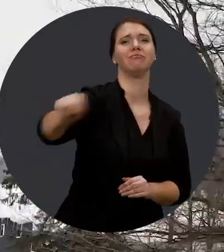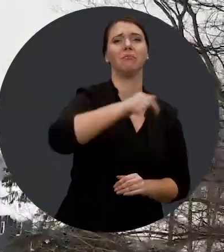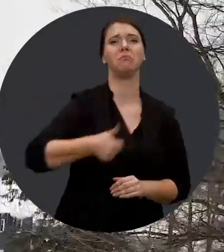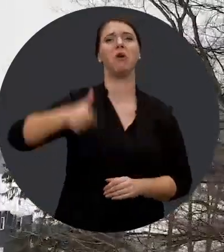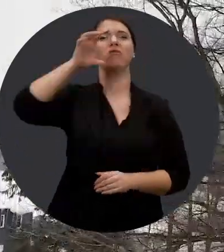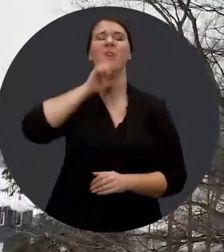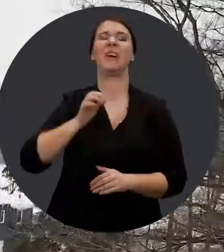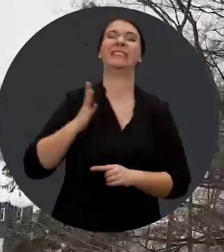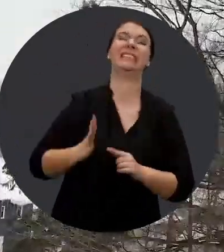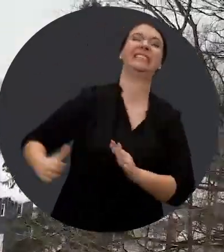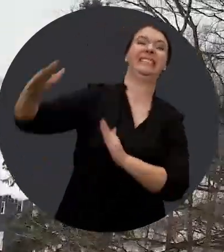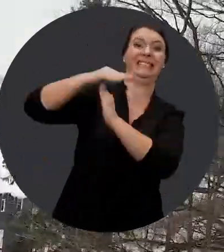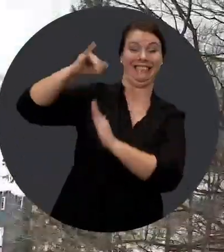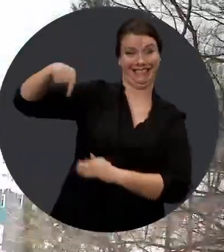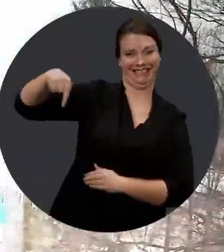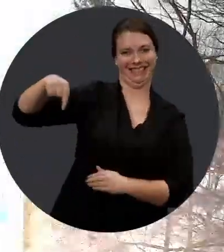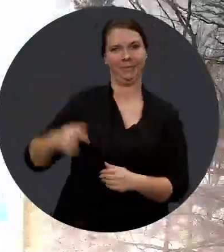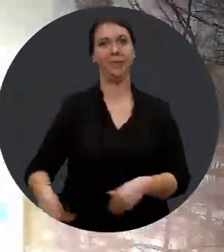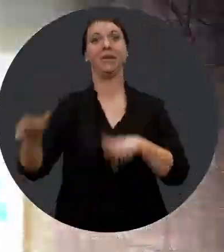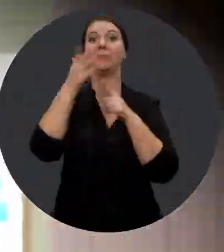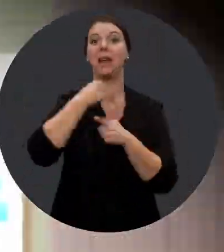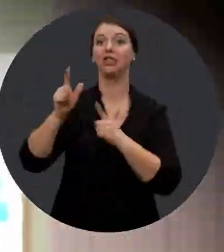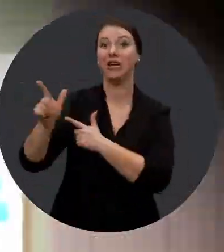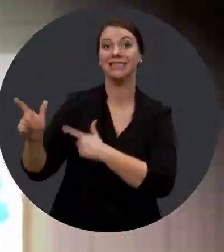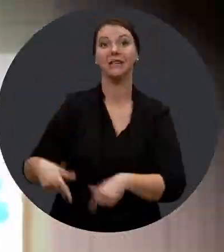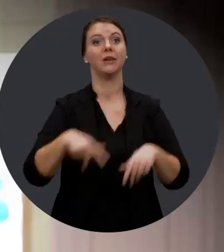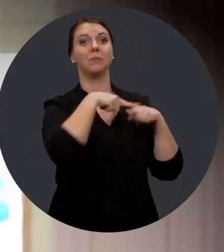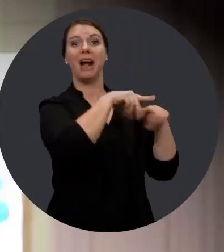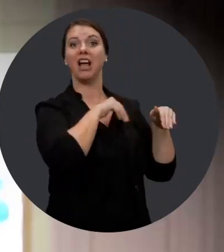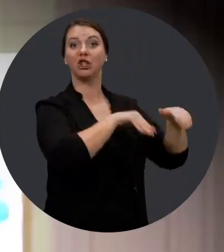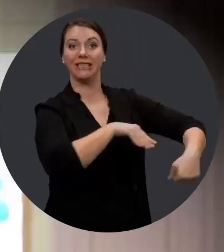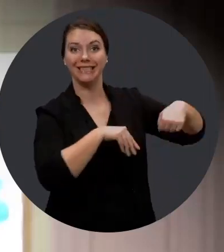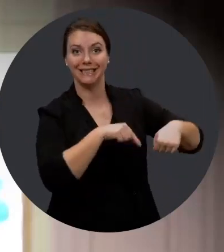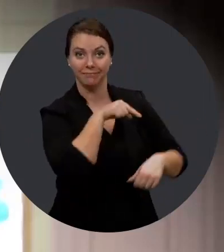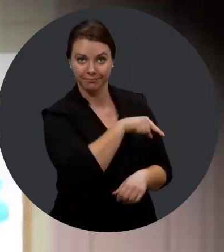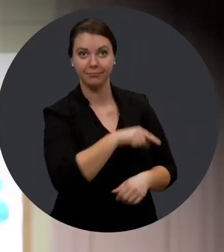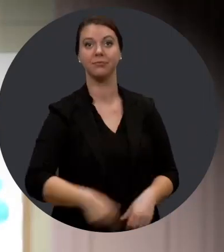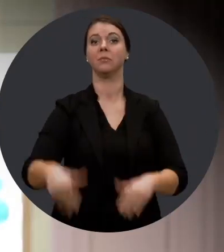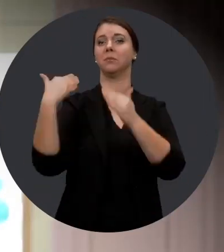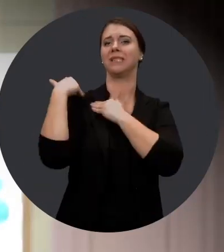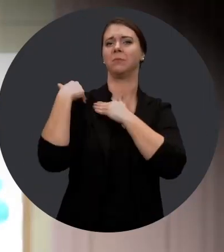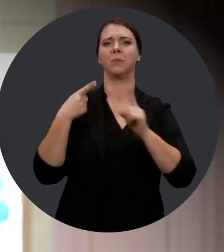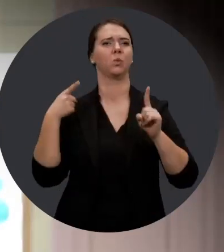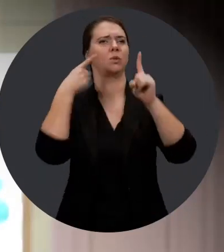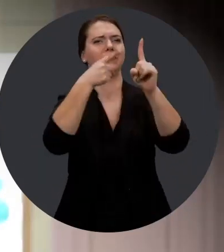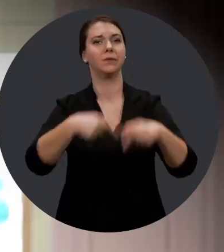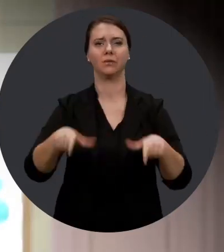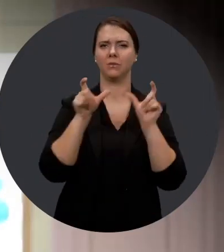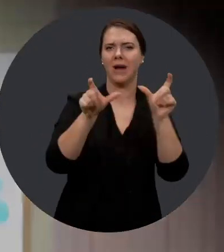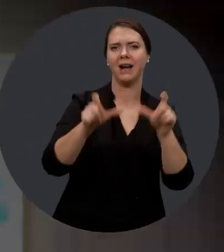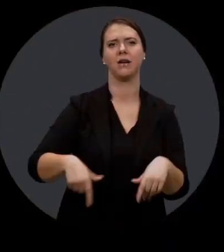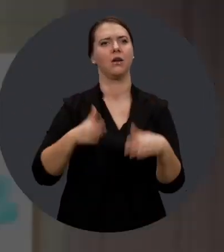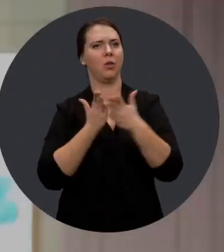L'Association des personnes handicapées de Bellechasse est un des plus anciens organismes communautaires, à la fois de Bellechasse et de Chaudière